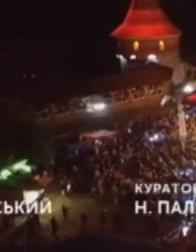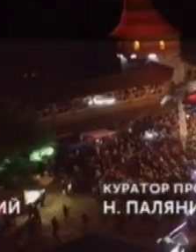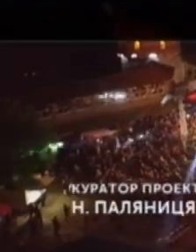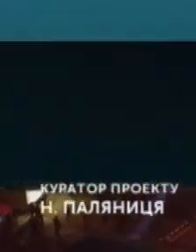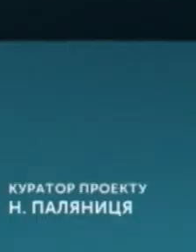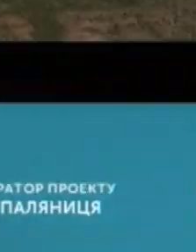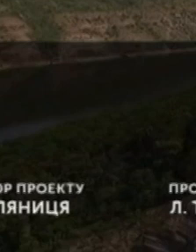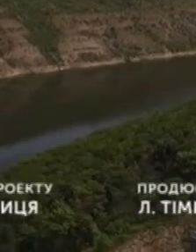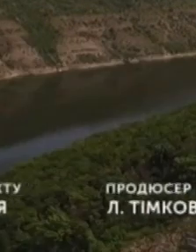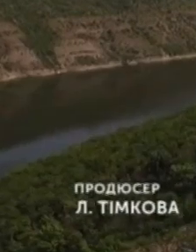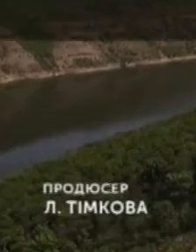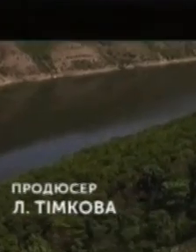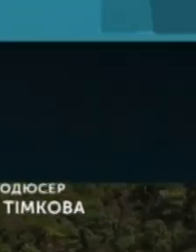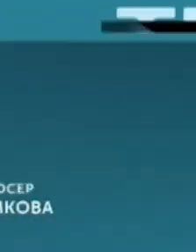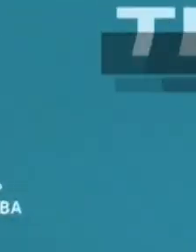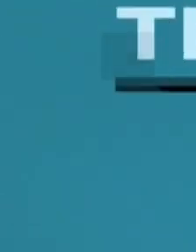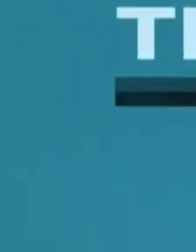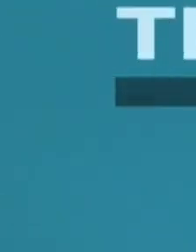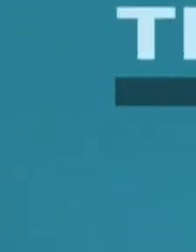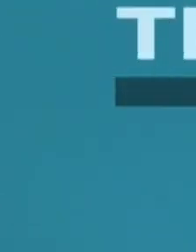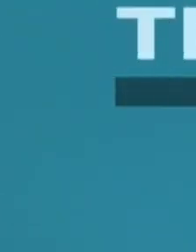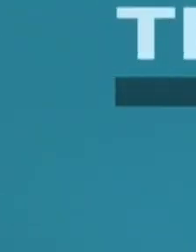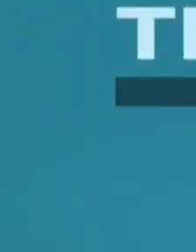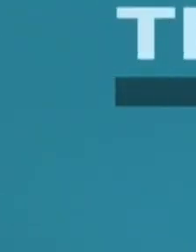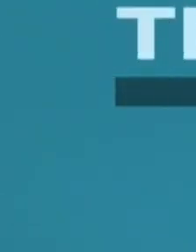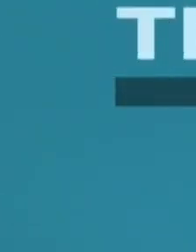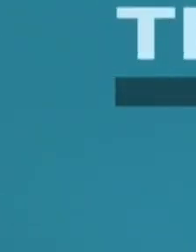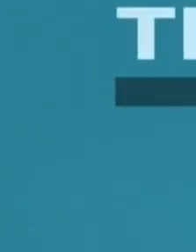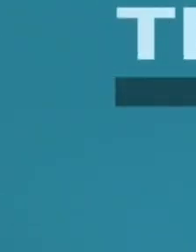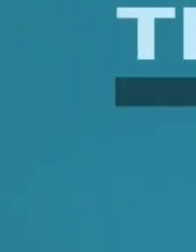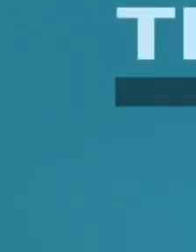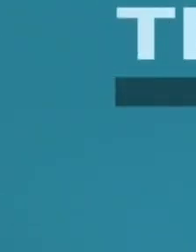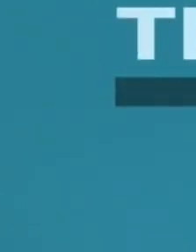Дякую. Дякую. Дякую. Дякую.